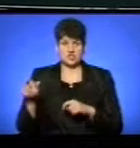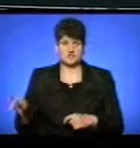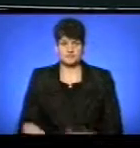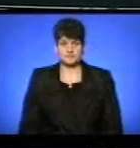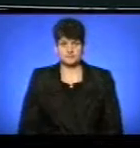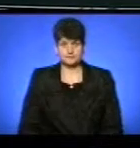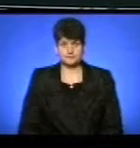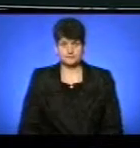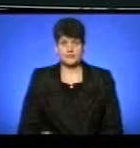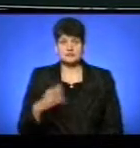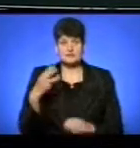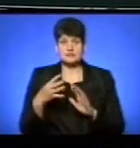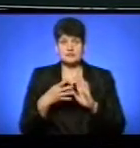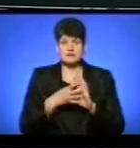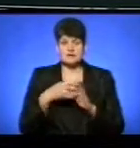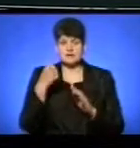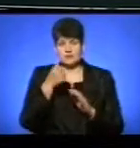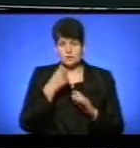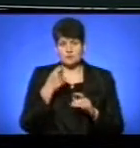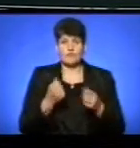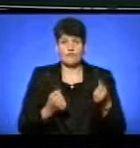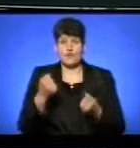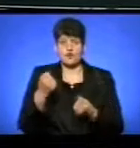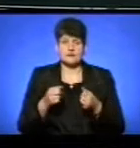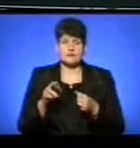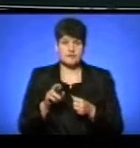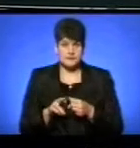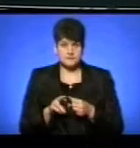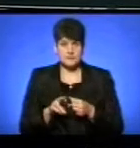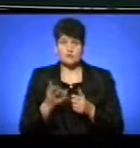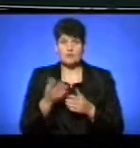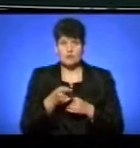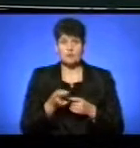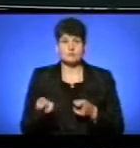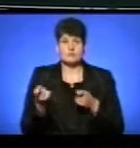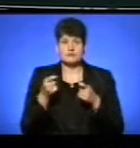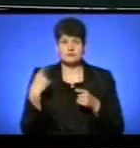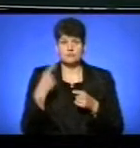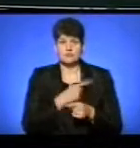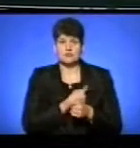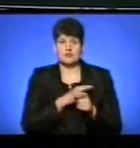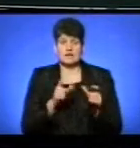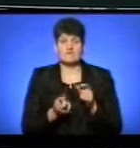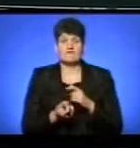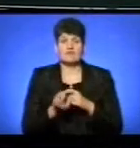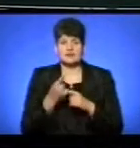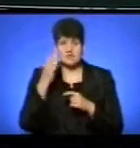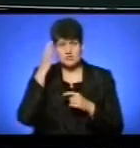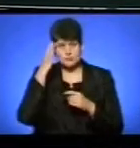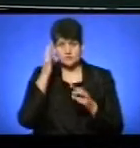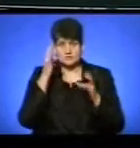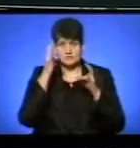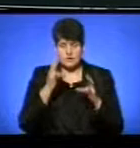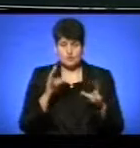У 39-річного водія автомобіля «Шевроле», у якого доставила до обласної лікарні, виявили черепно-мозкову